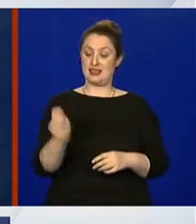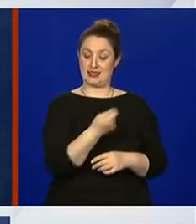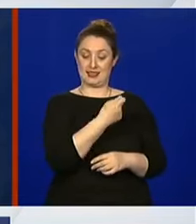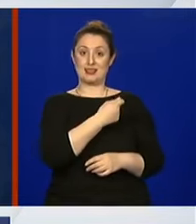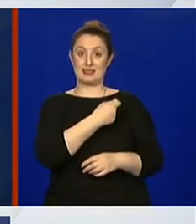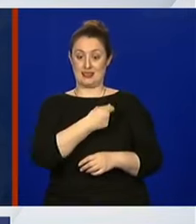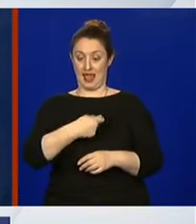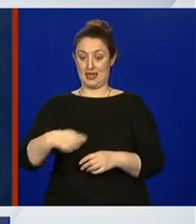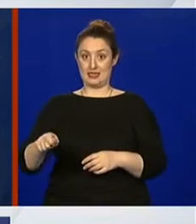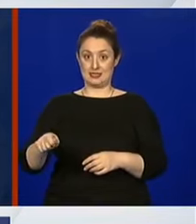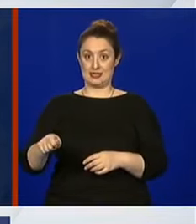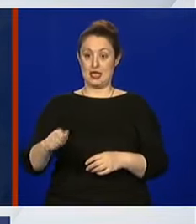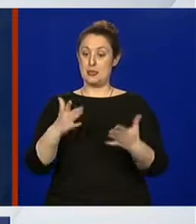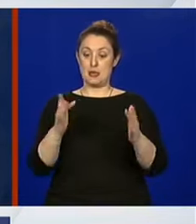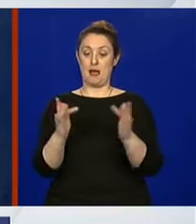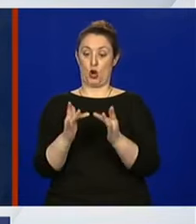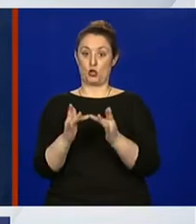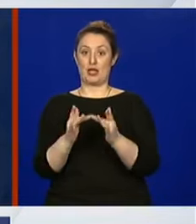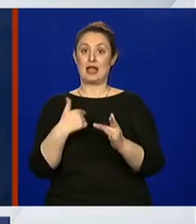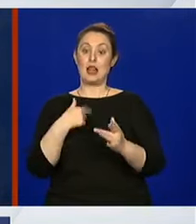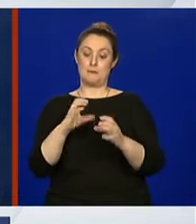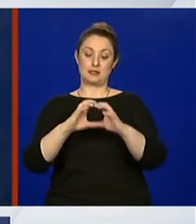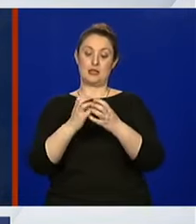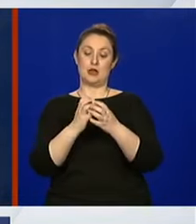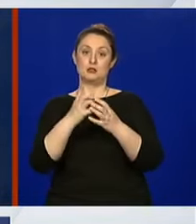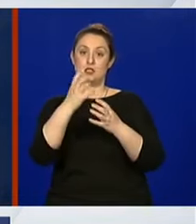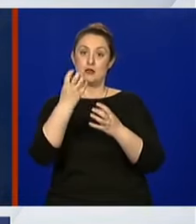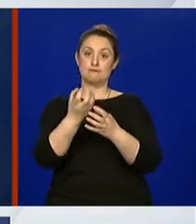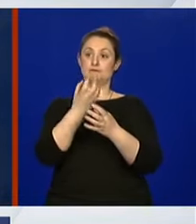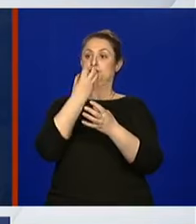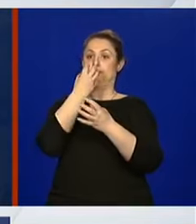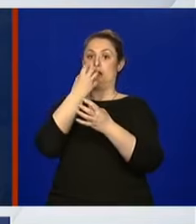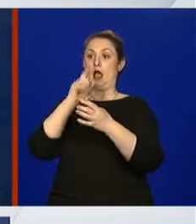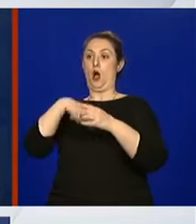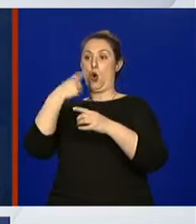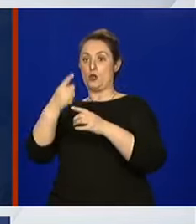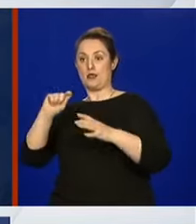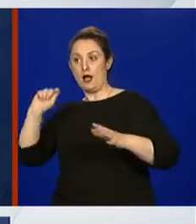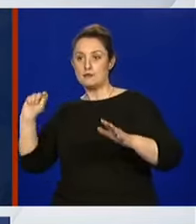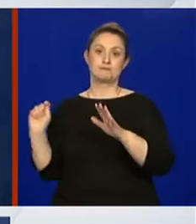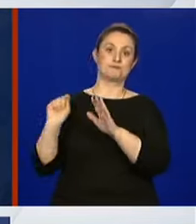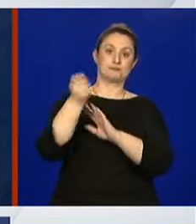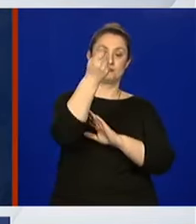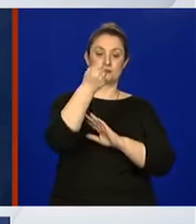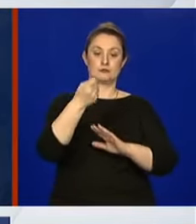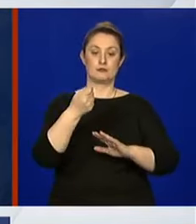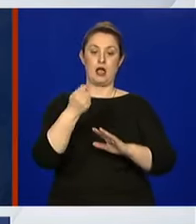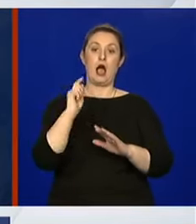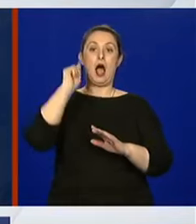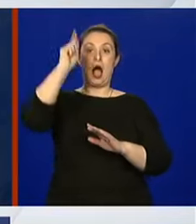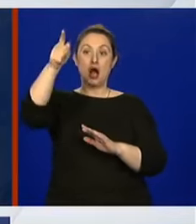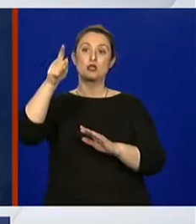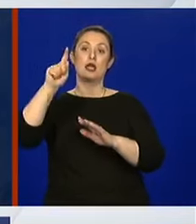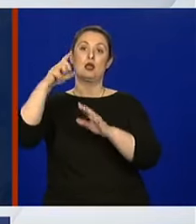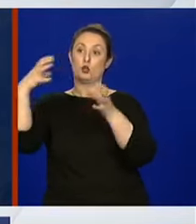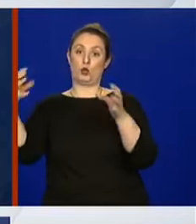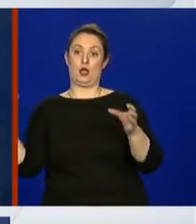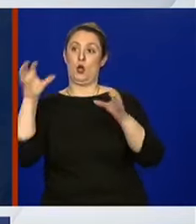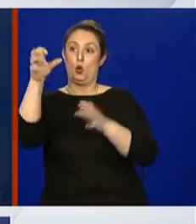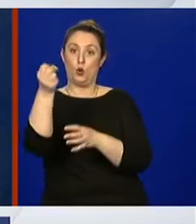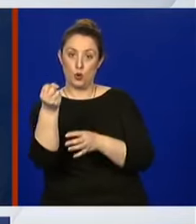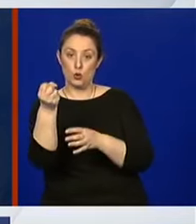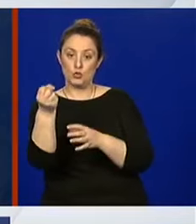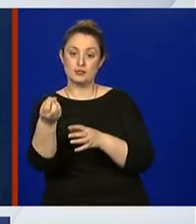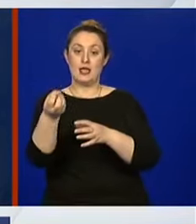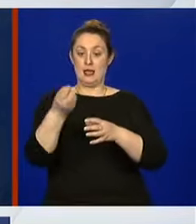svojih usta i nakon toga ju napucate reketom i onda i ovaj drugi primi u ruku i istu tu lopticu servira i baci ju